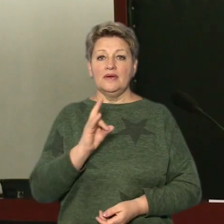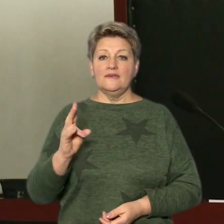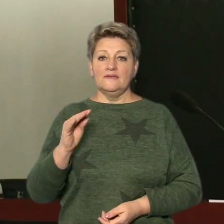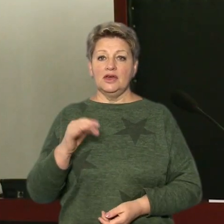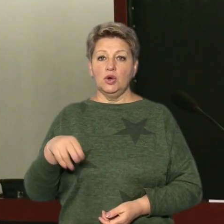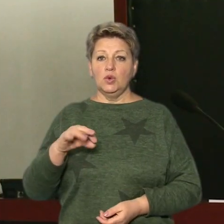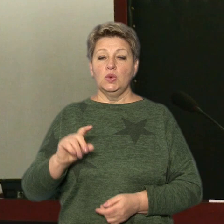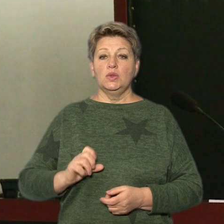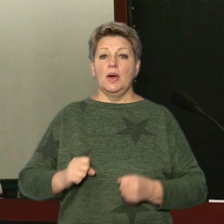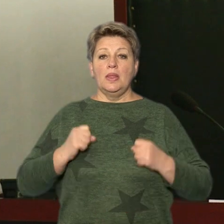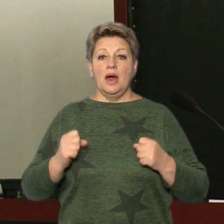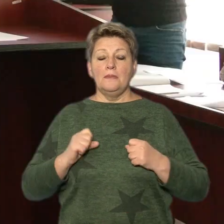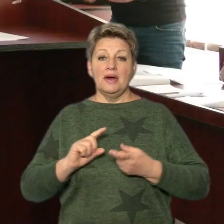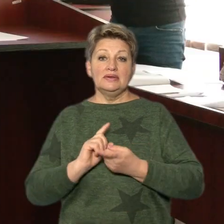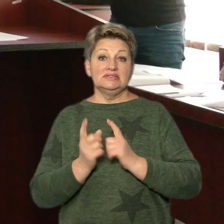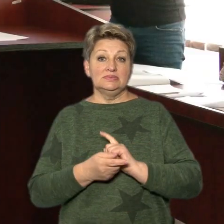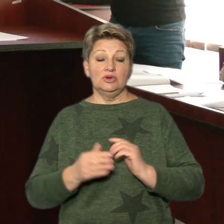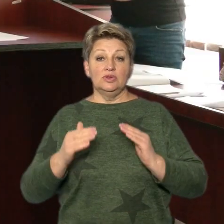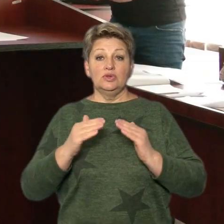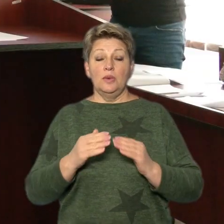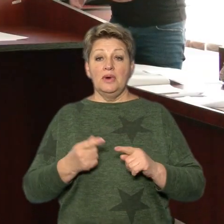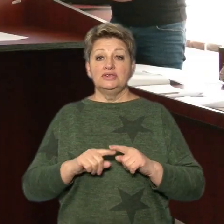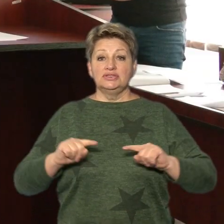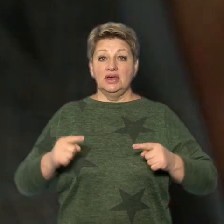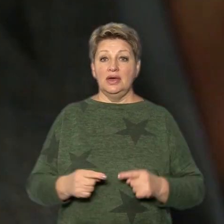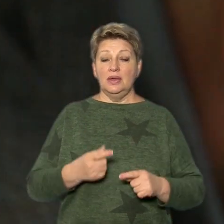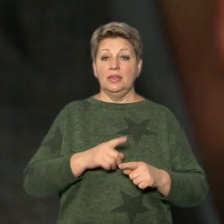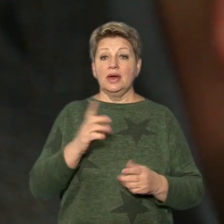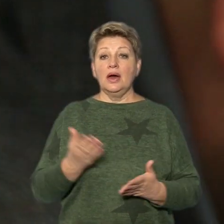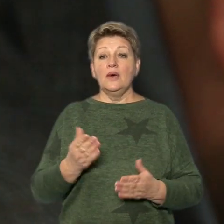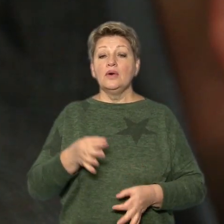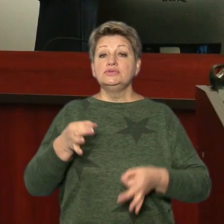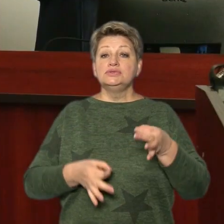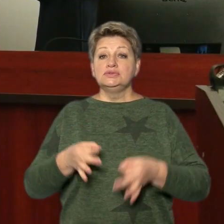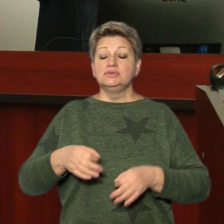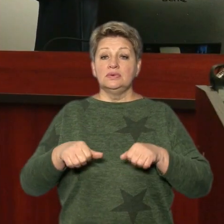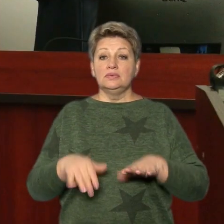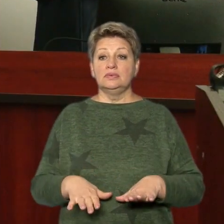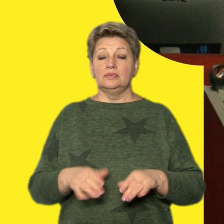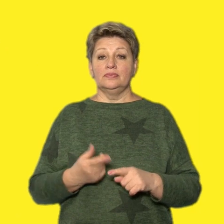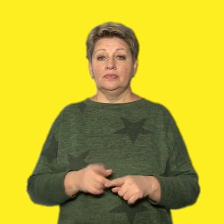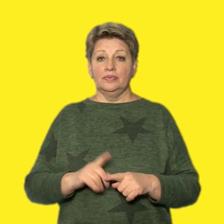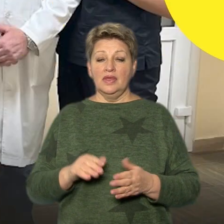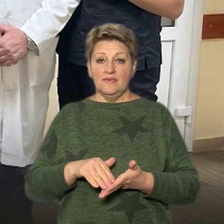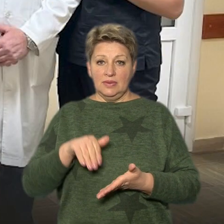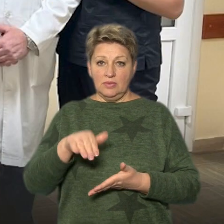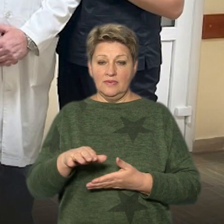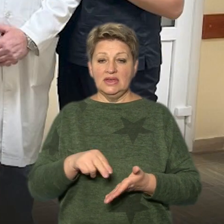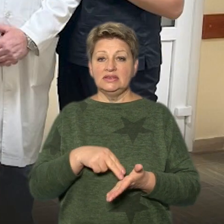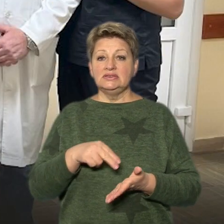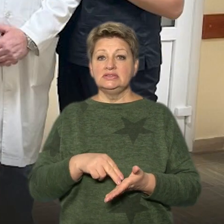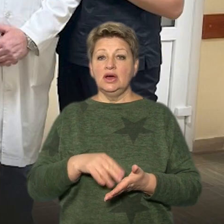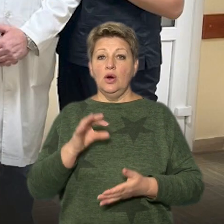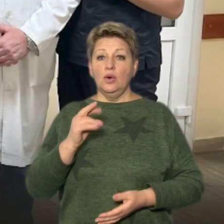намагалися змінити домашній арешт на тримання під вартою. Який вирок винесла суддя? На тримання під вартою відмовити. Черкаські